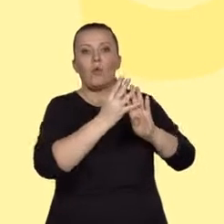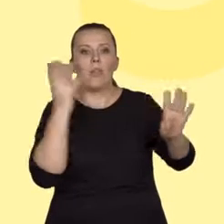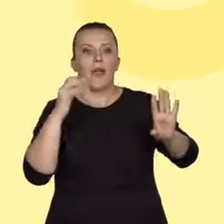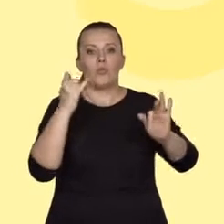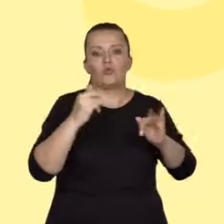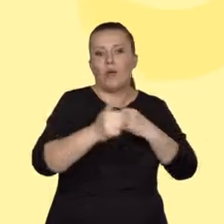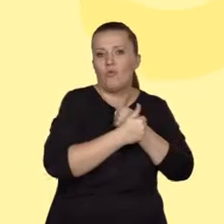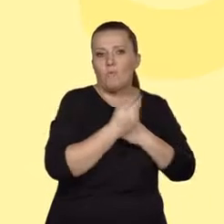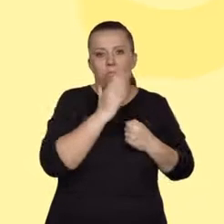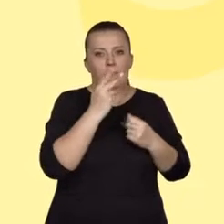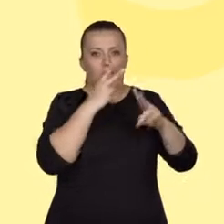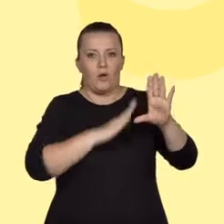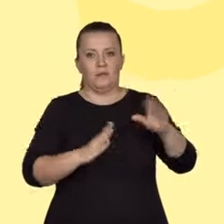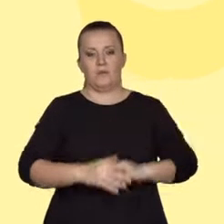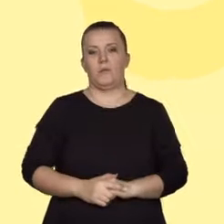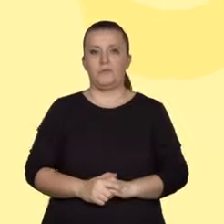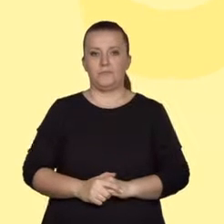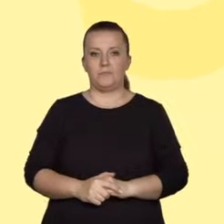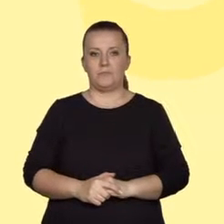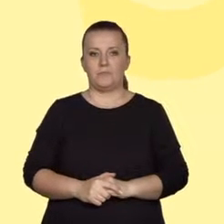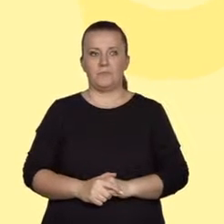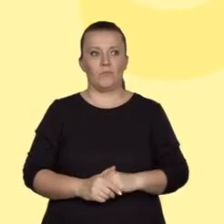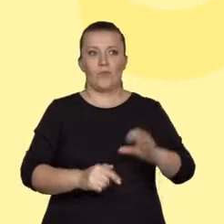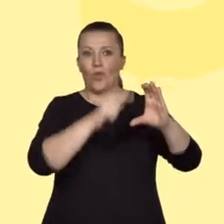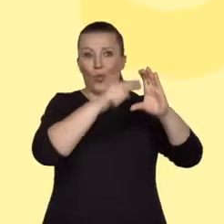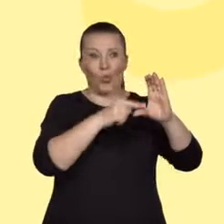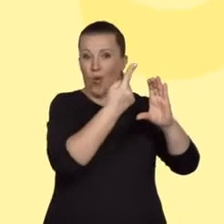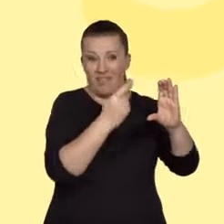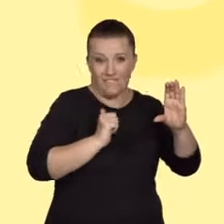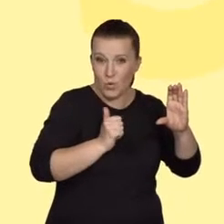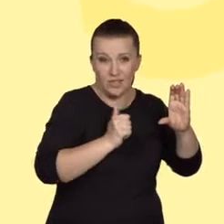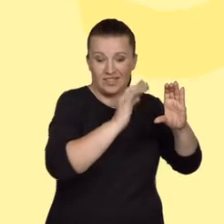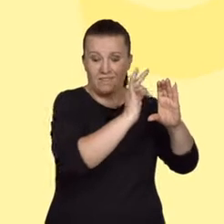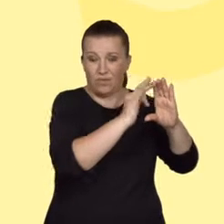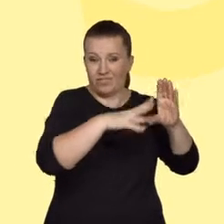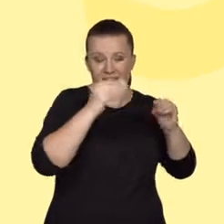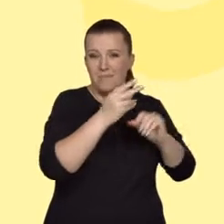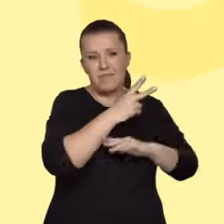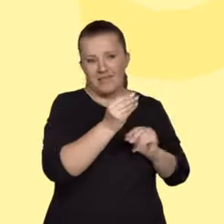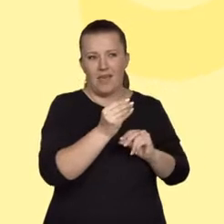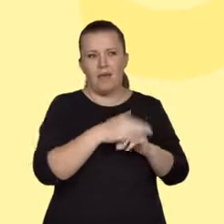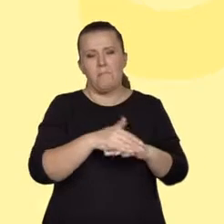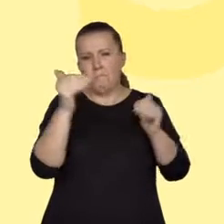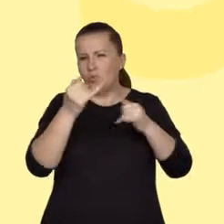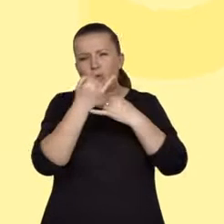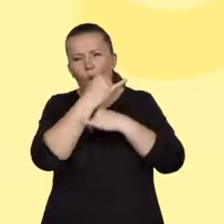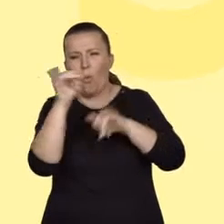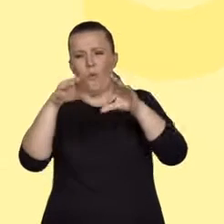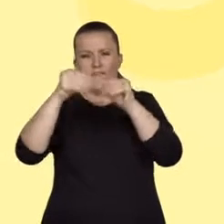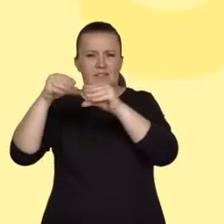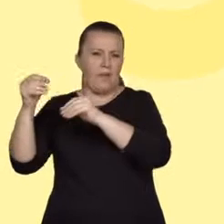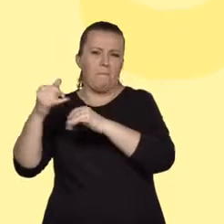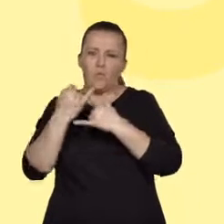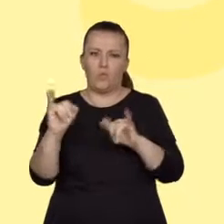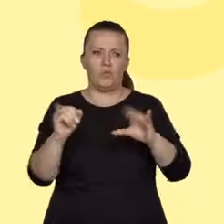odwołamy. Oczywiście to nie jedyne funkcje wstępu. Zresztą pomysły na rozpoczynanie wypowiedzi mogą być różne. Tu prezentujemy najbardziej